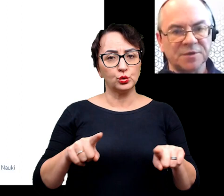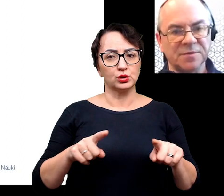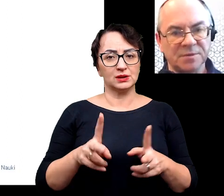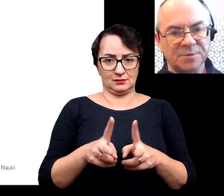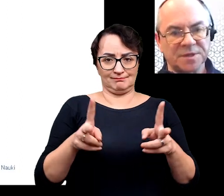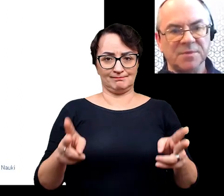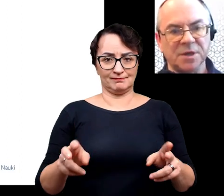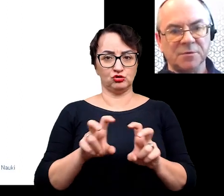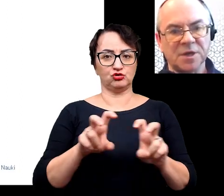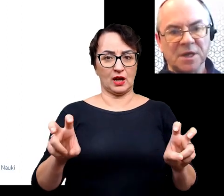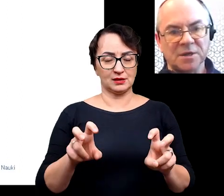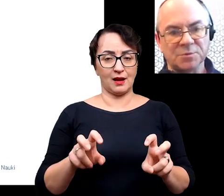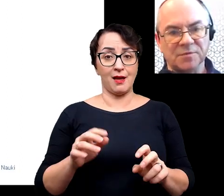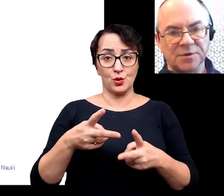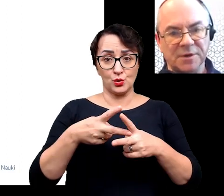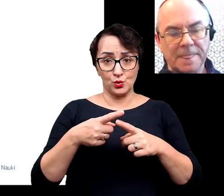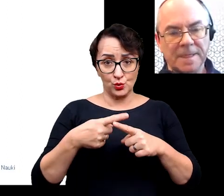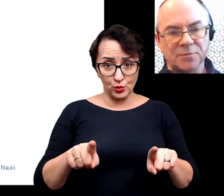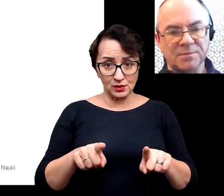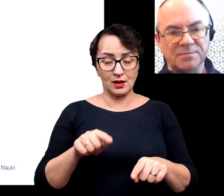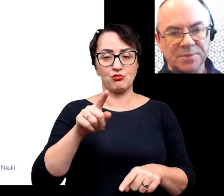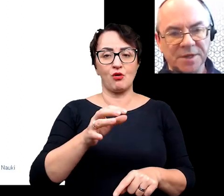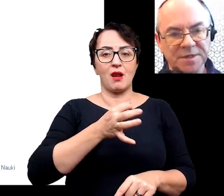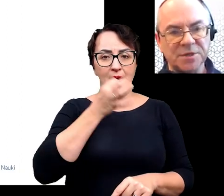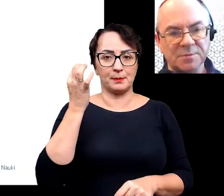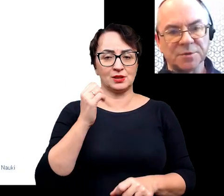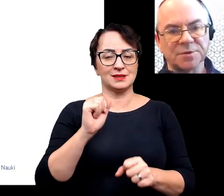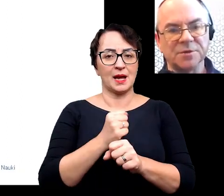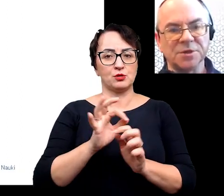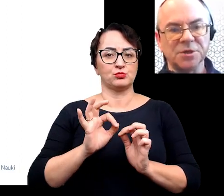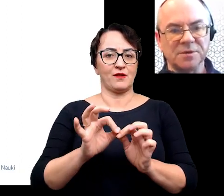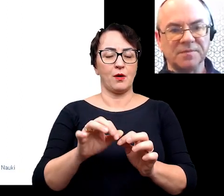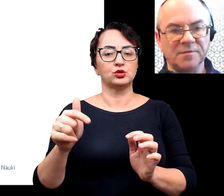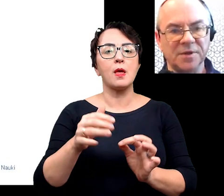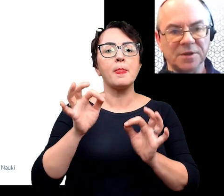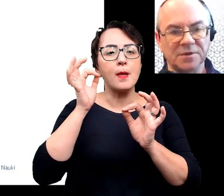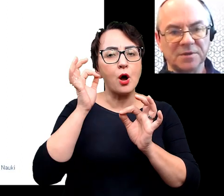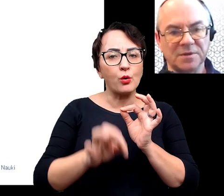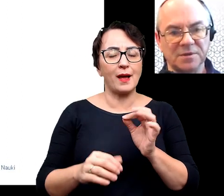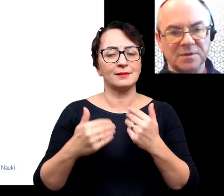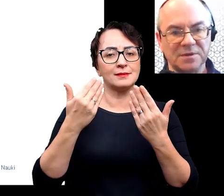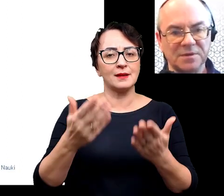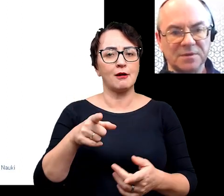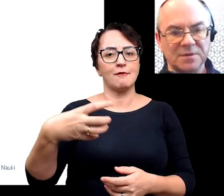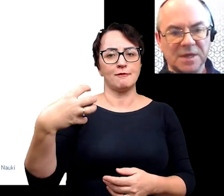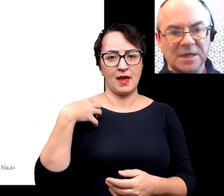Im krótszy zasięg czasowy, tym lepsza skamieniałość przewodnia. Można precyzyjnie po prostu określić wiek